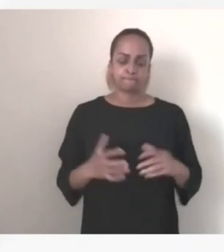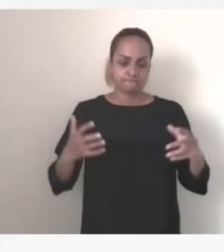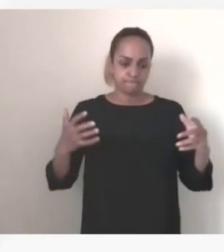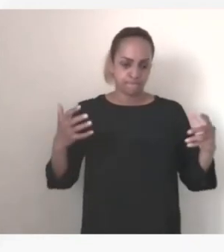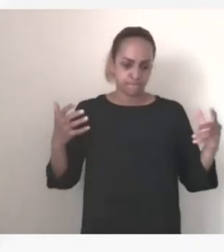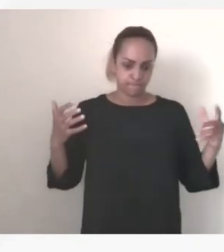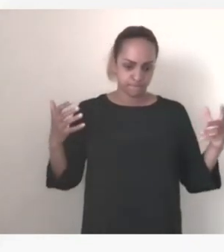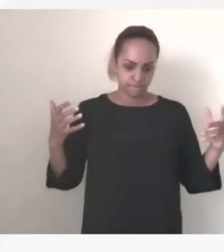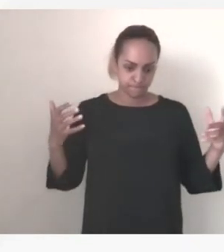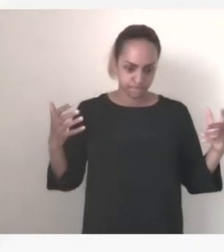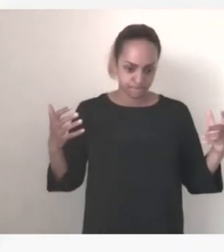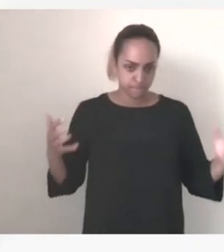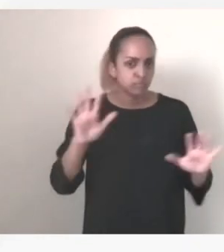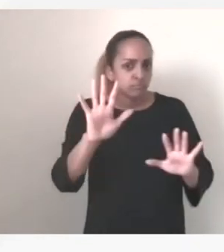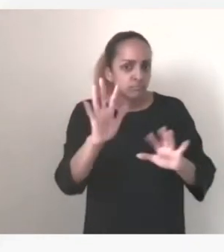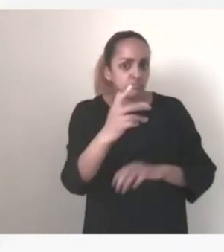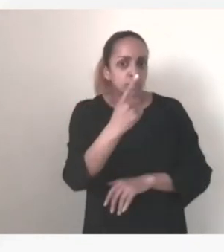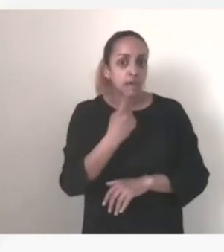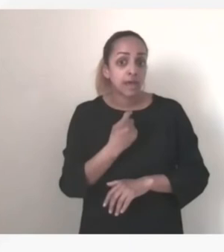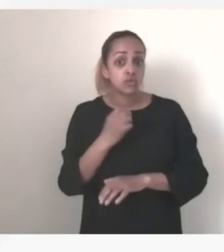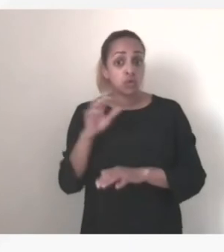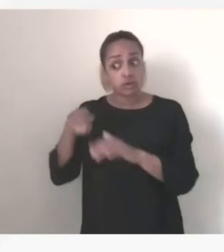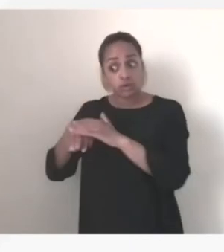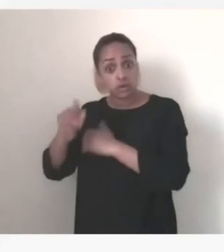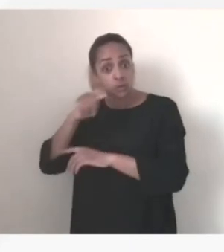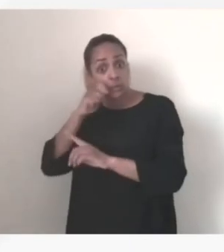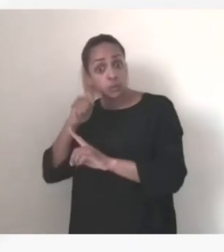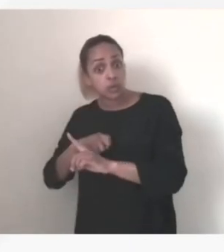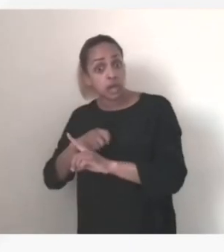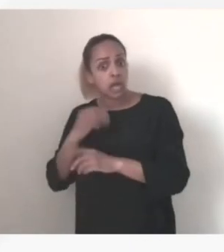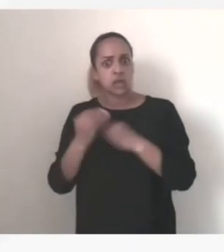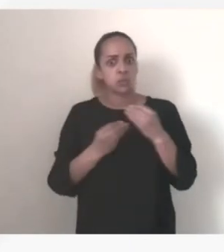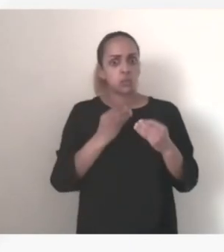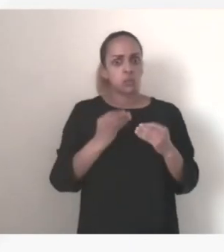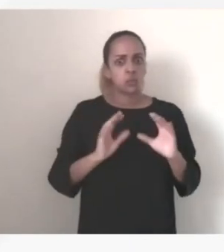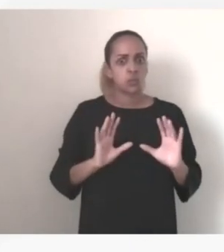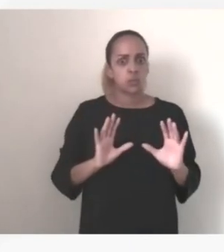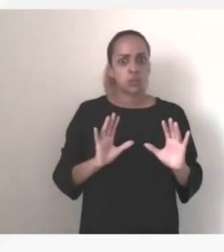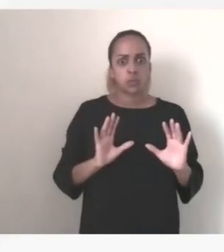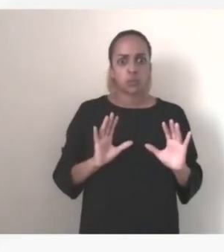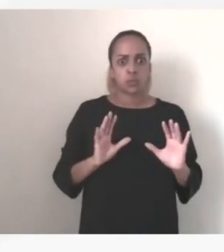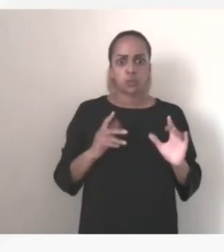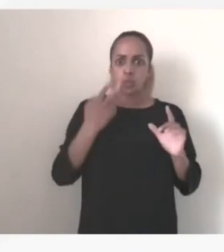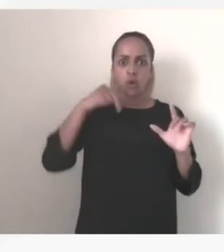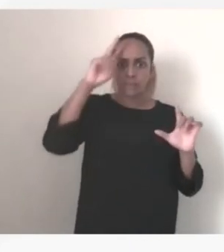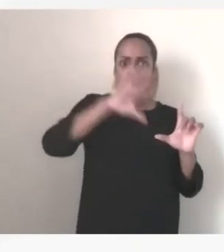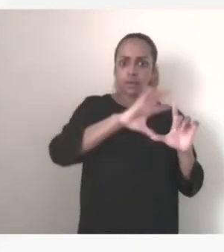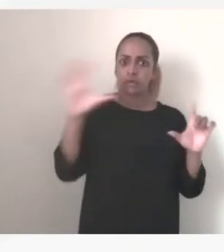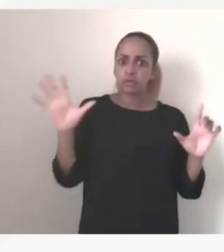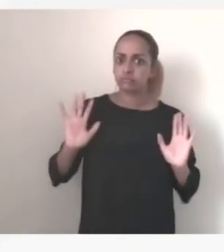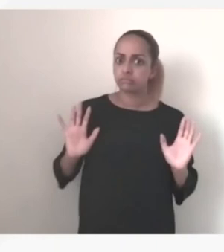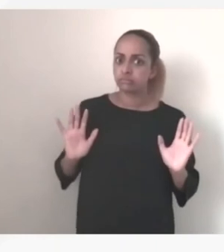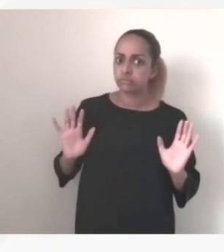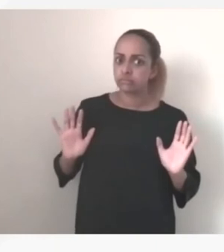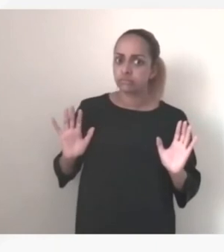est-ce que la question se pose dans le contexte ukrainien ou dans le contexte européen si Elsa peut